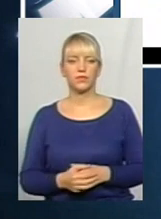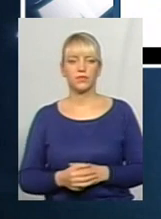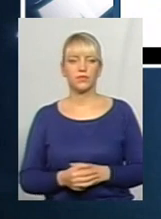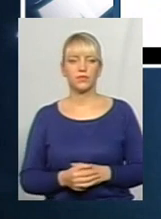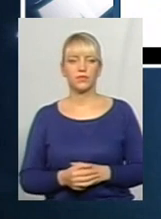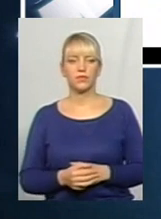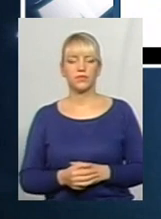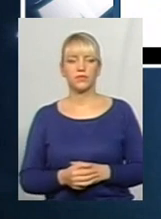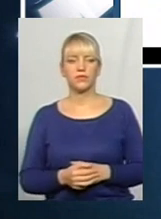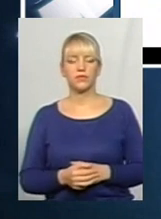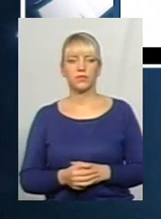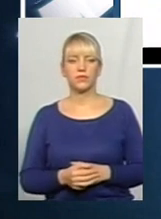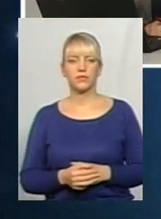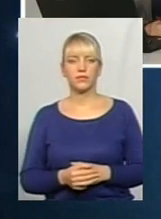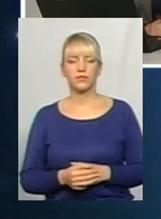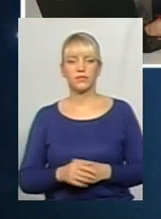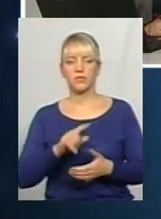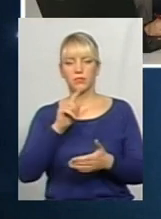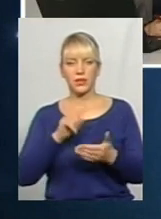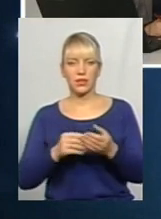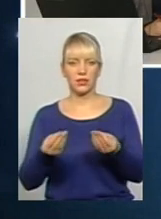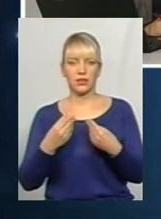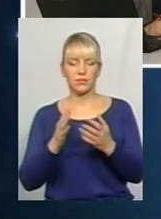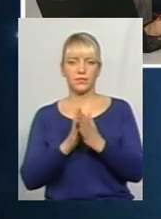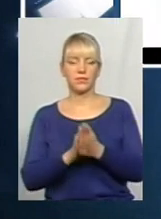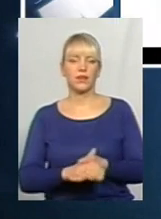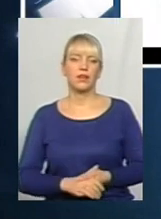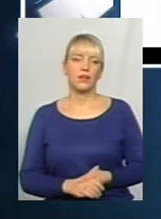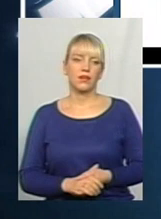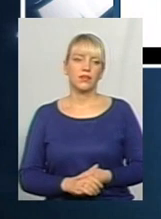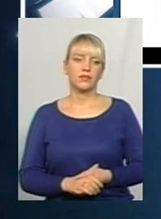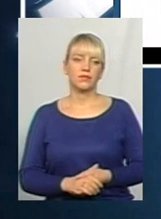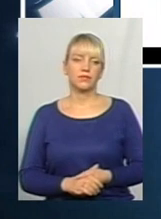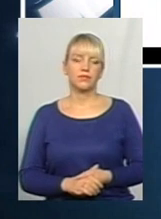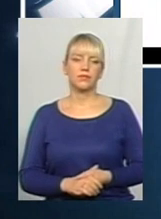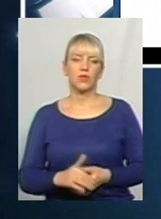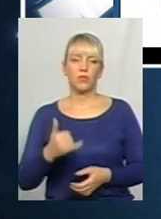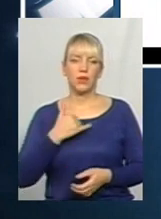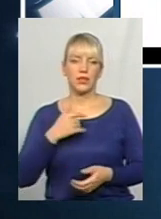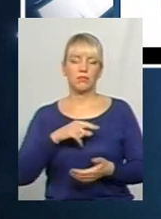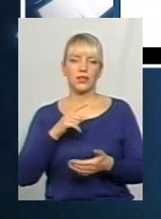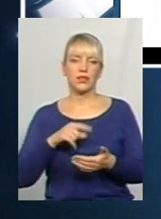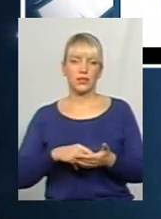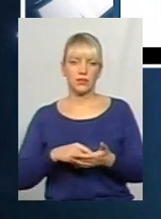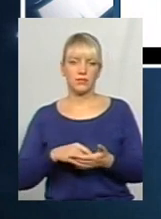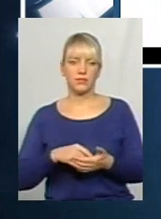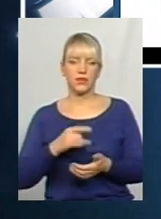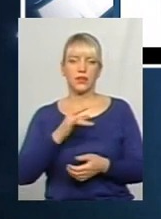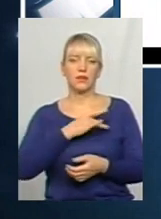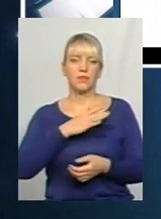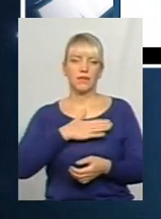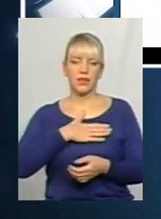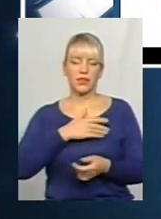Алло? Алло, задавайтеся ваше питання, ми вас чуємо. Добрий вечір. У мене питання по приватному